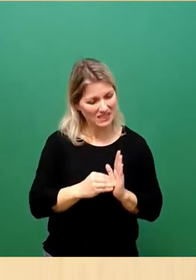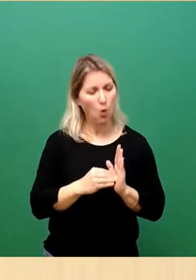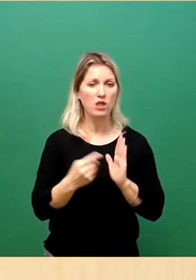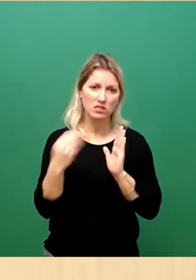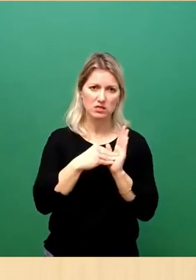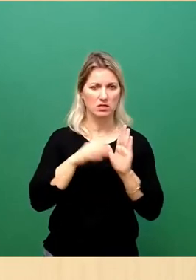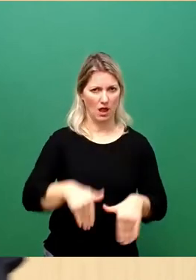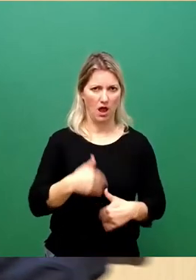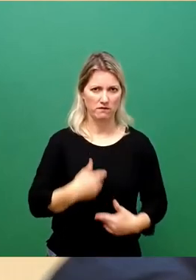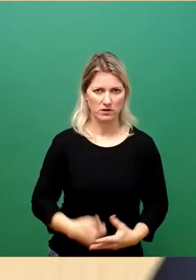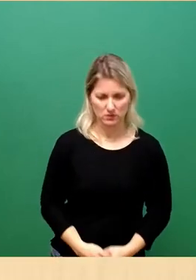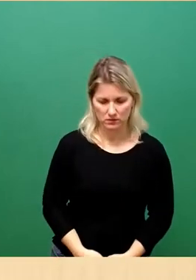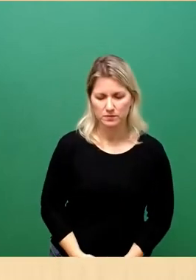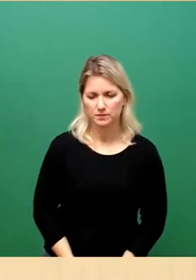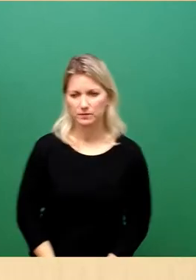Danke.